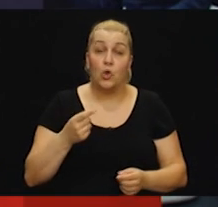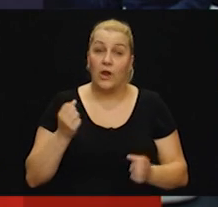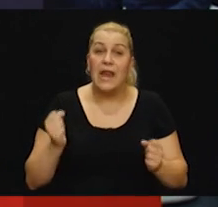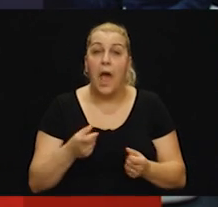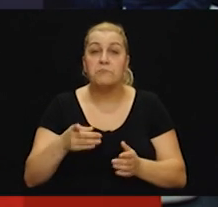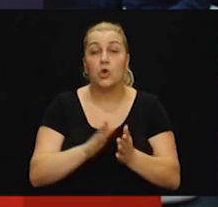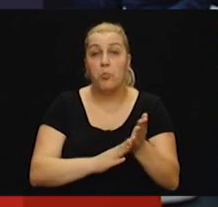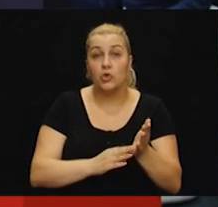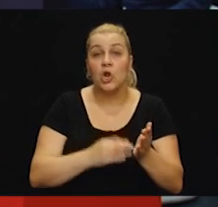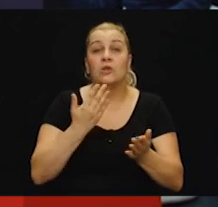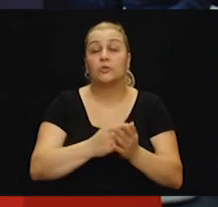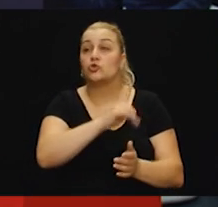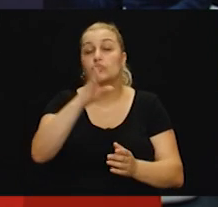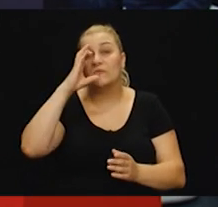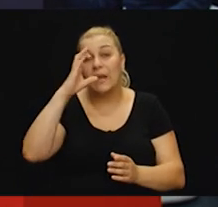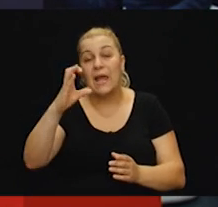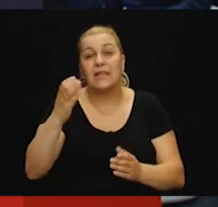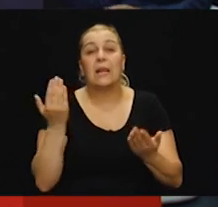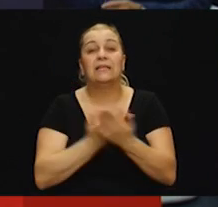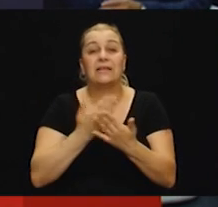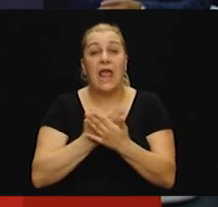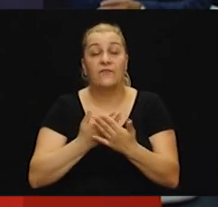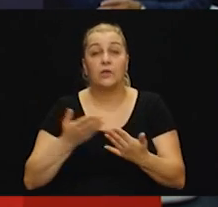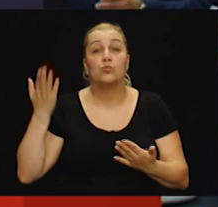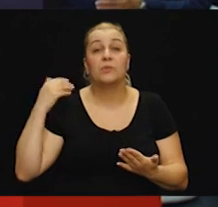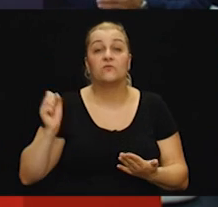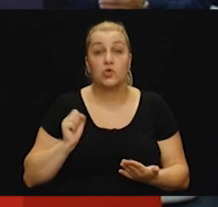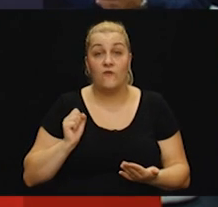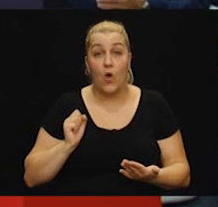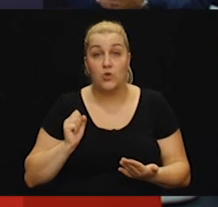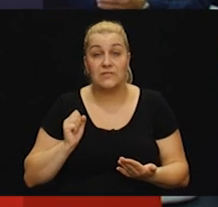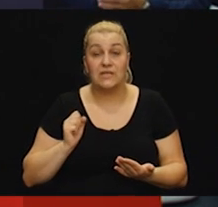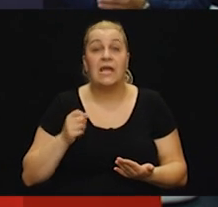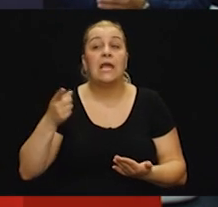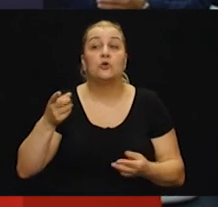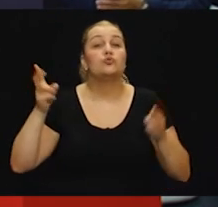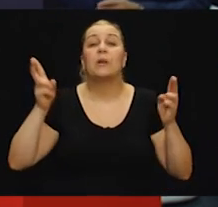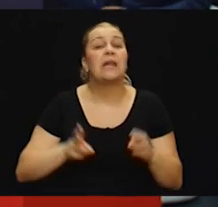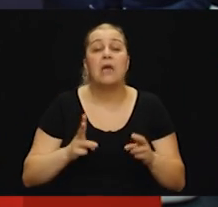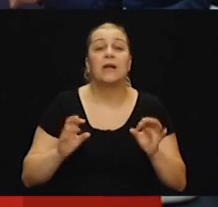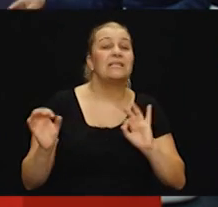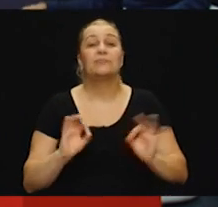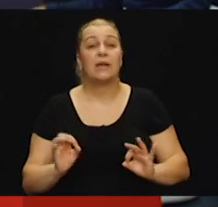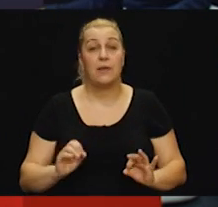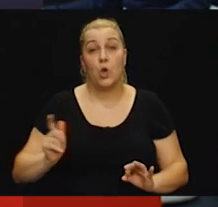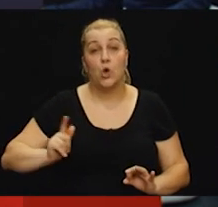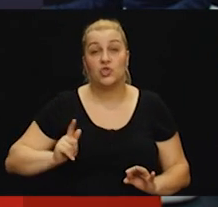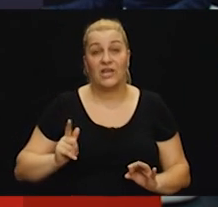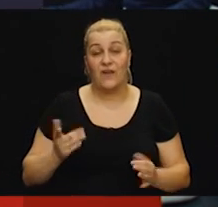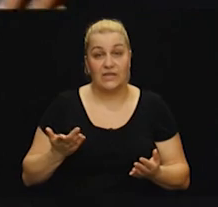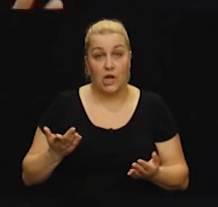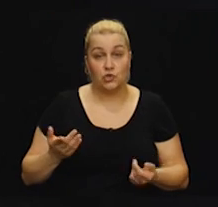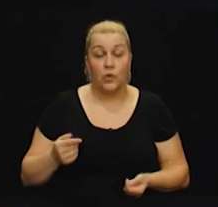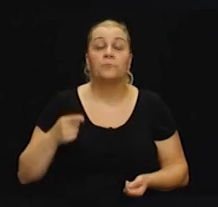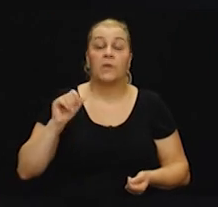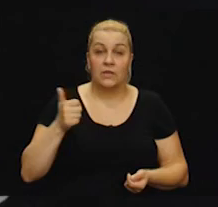se gledao dnevnik u bivšoj vojsi i tad su bili najmanje spremni na nešto. To je bilo od